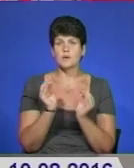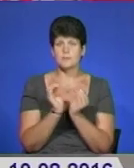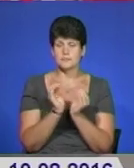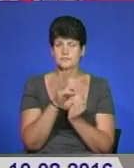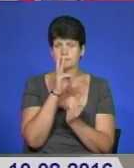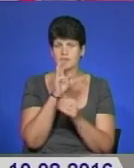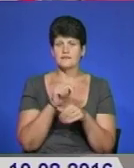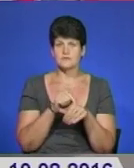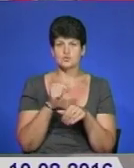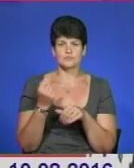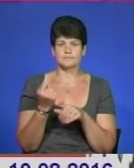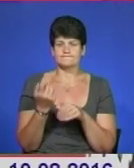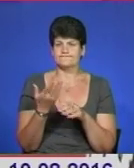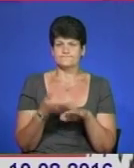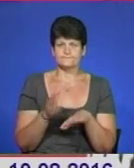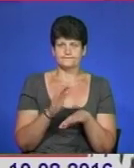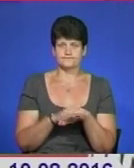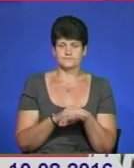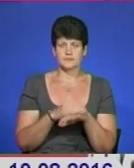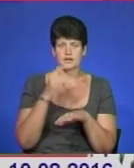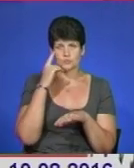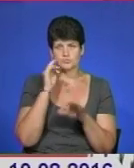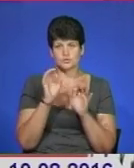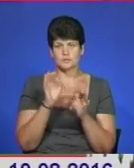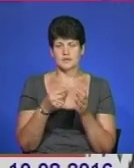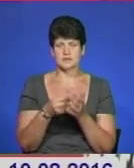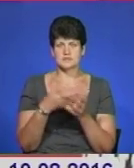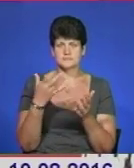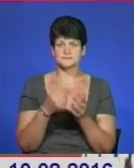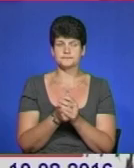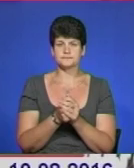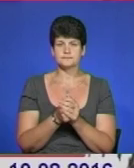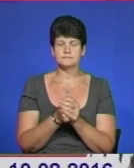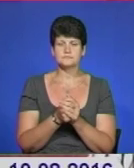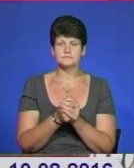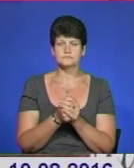звичайно, відчують перші. Думаю, адекватна ціна. Я буду